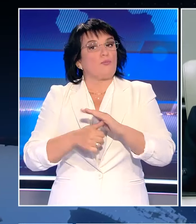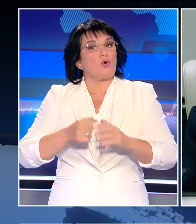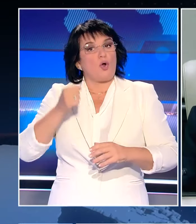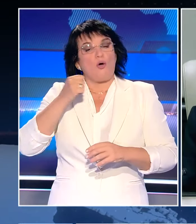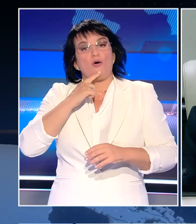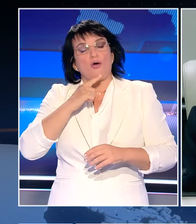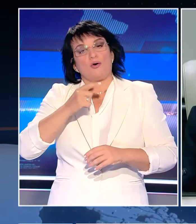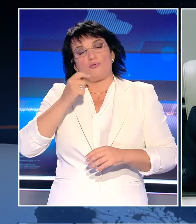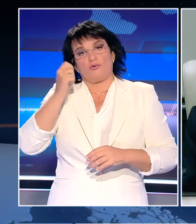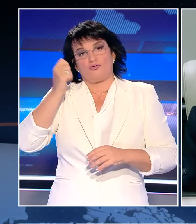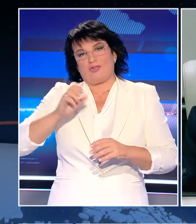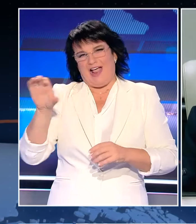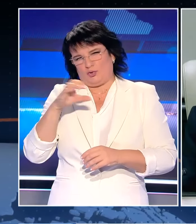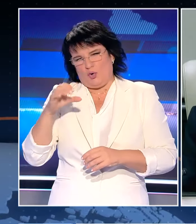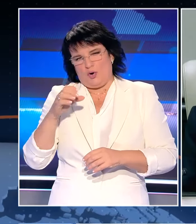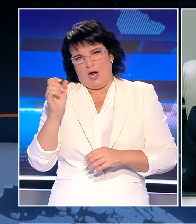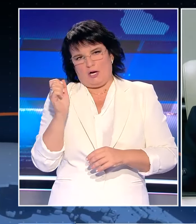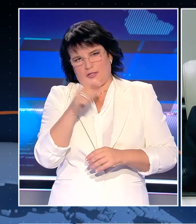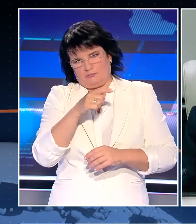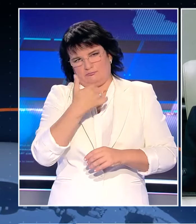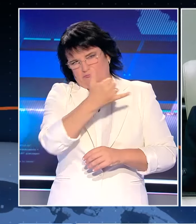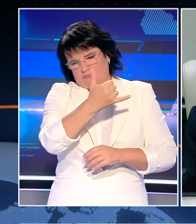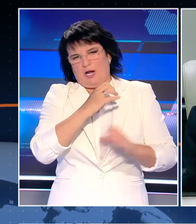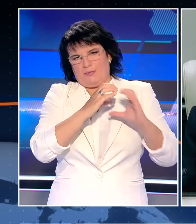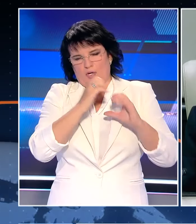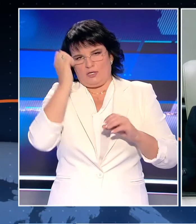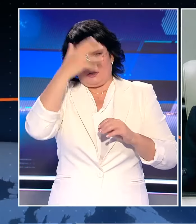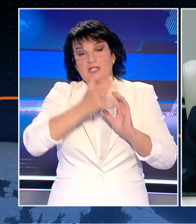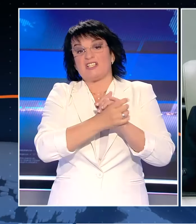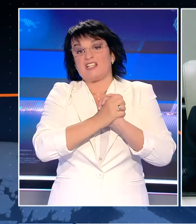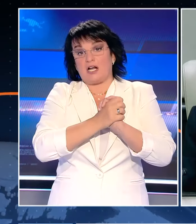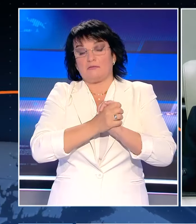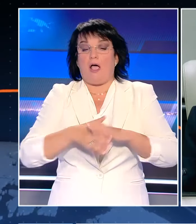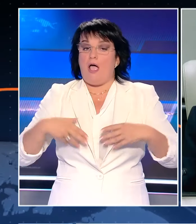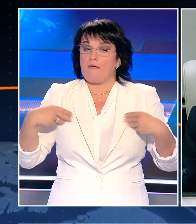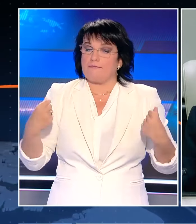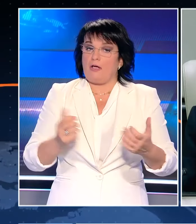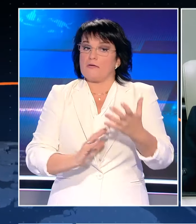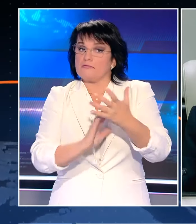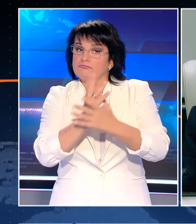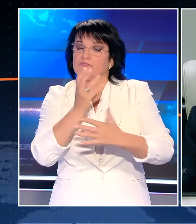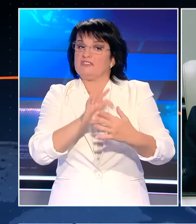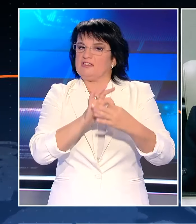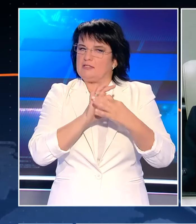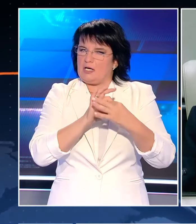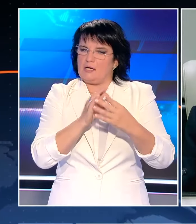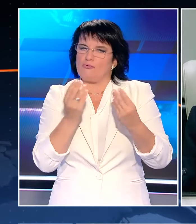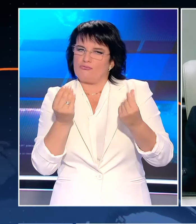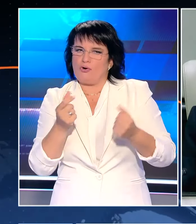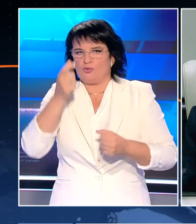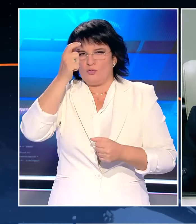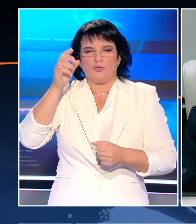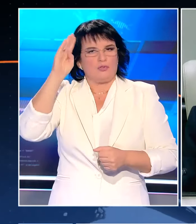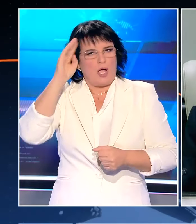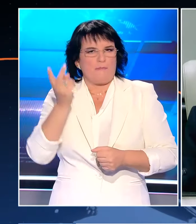συνεχάρει τον Τόναλτ Τραμπ για την εκλογική του νίκη. Ο πρόεδρος Ερτζόγαν εξέφρασε τις ευχές του για βελτίωση της συνεργασίας μεταξύ της Τουρκίας